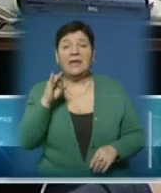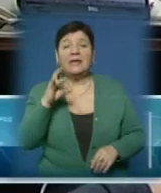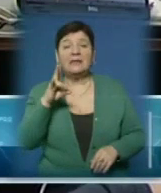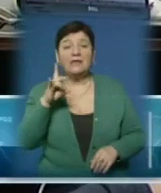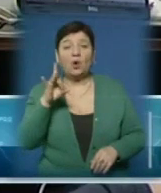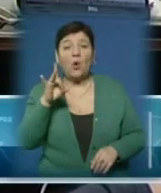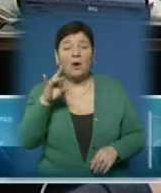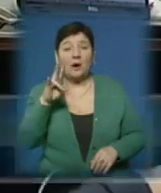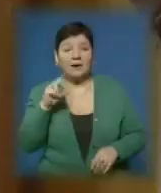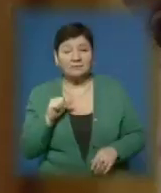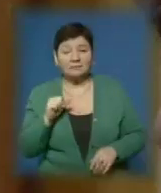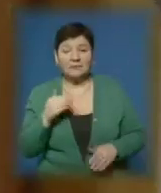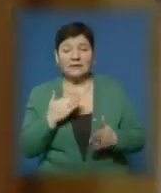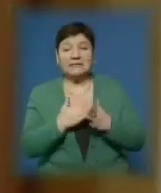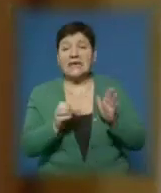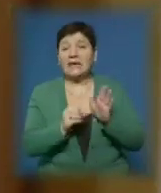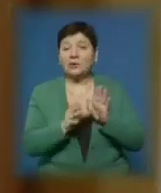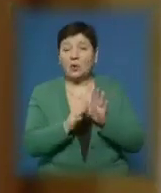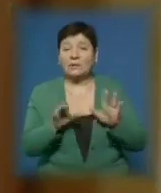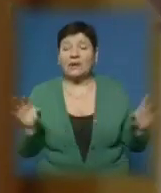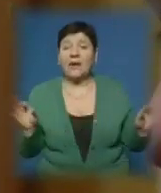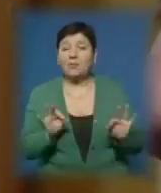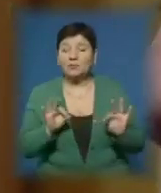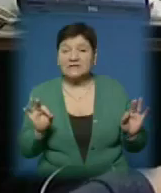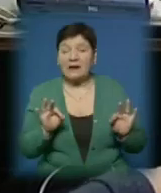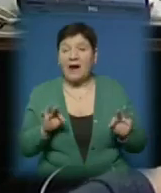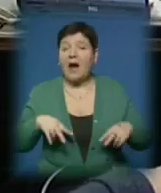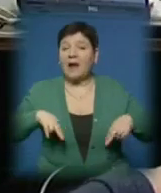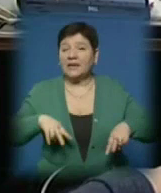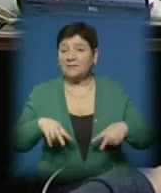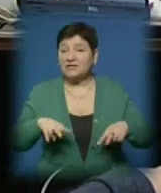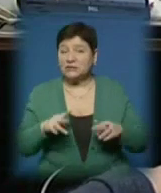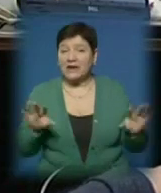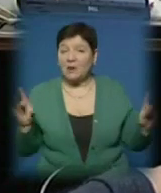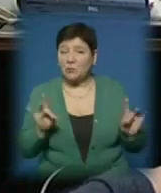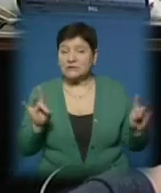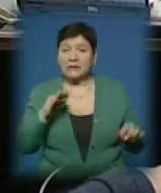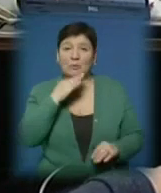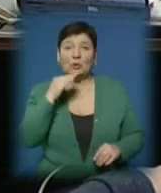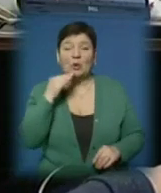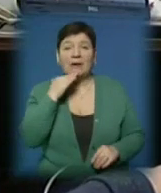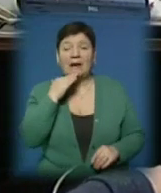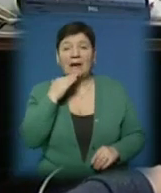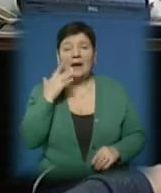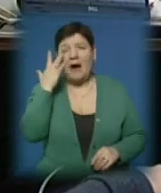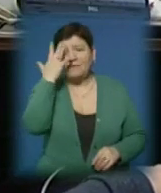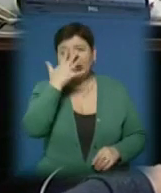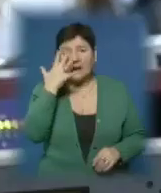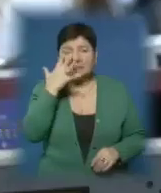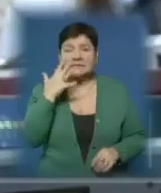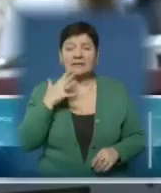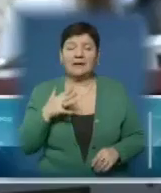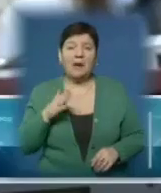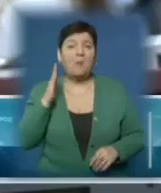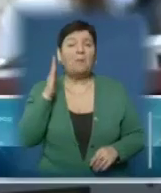є електронна музика, дуже багато етнічної музики, допустимо, африканської, южноамериканської.